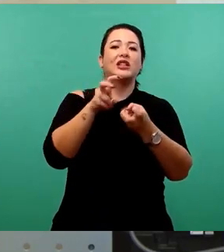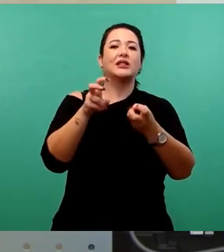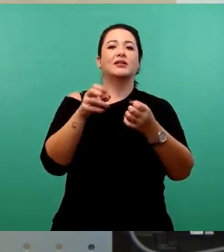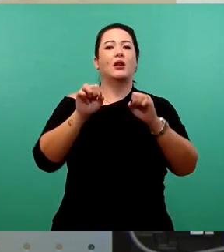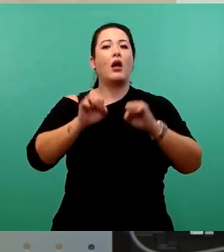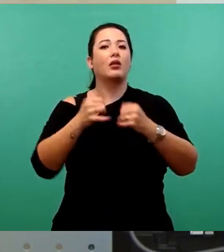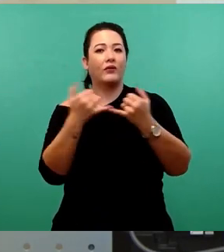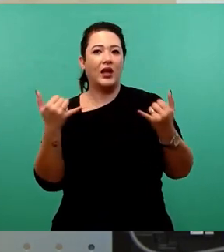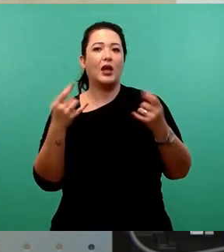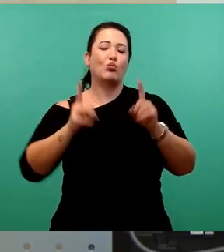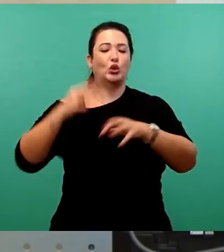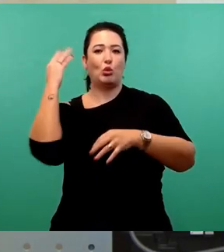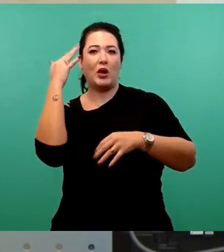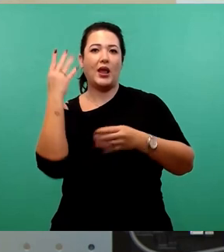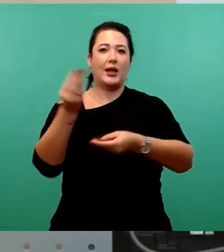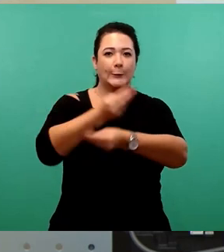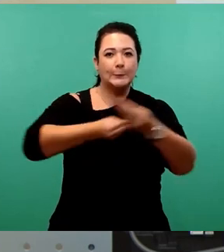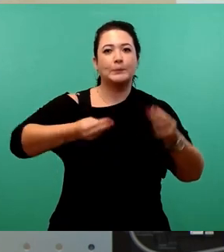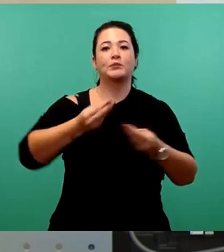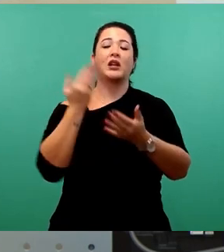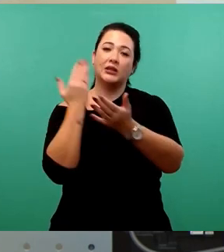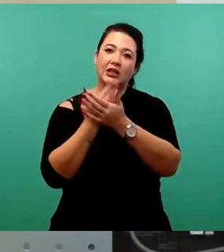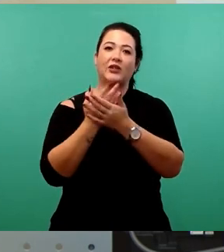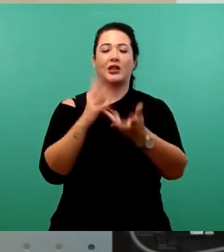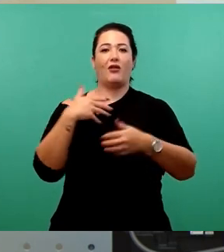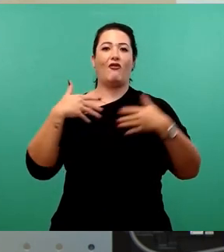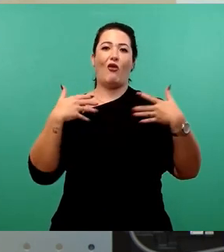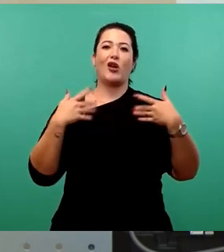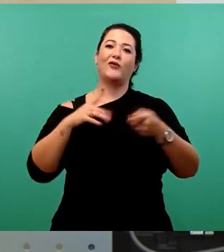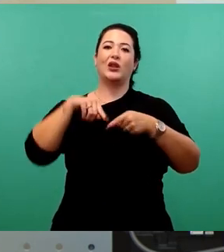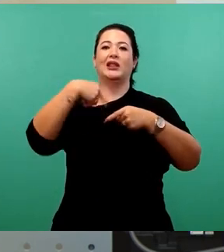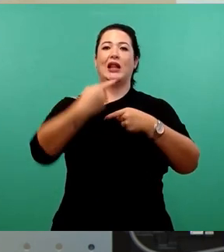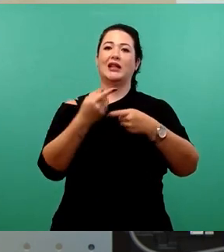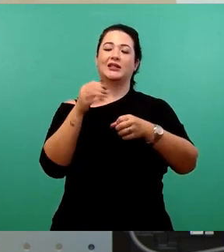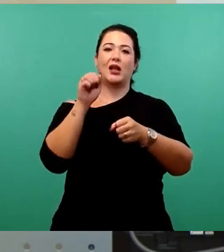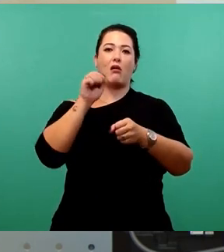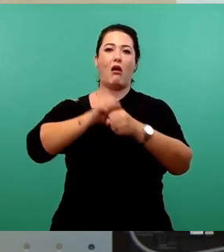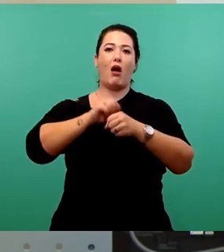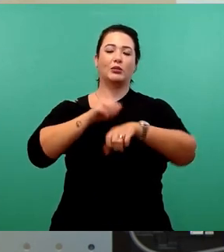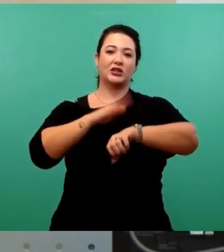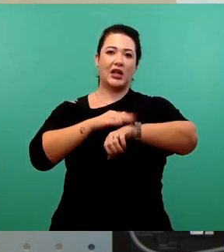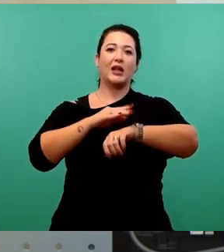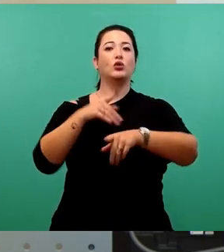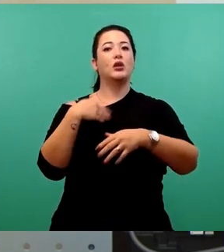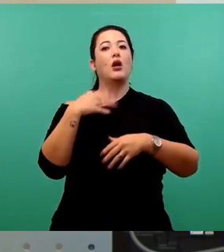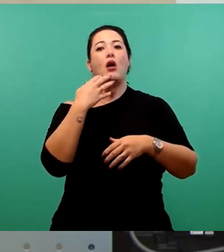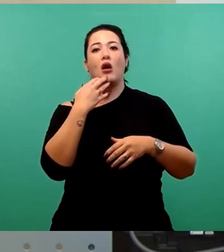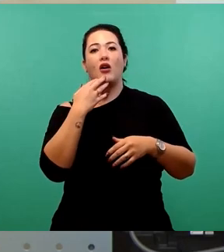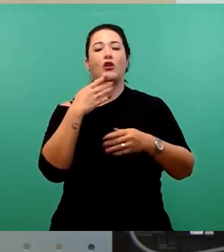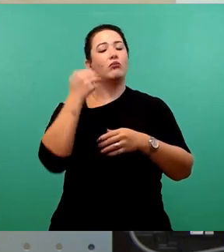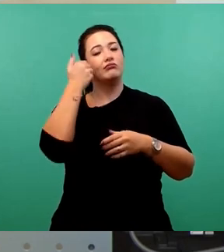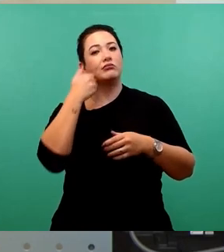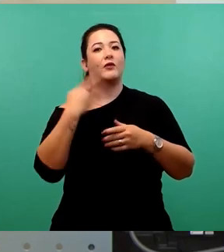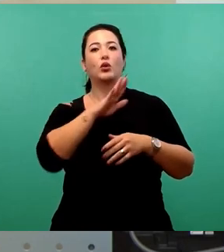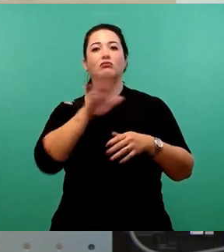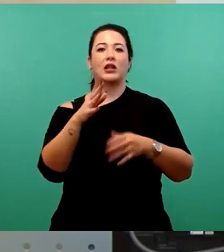hoffe ich, freue mich auf eine weitere Amtszeit und kann an dieser Stelle nur um Ihr Vertrauen bitten. Vielen Dank für